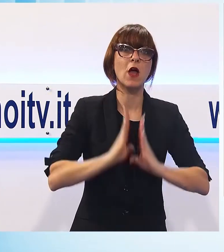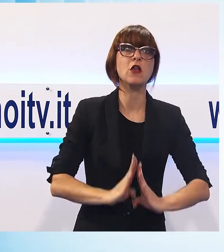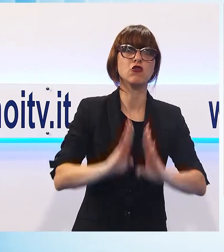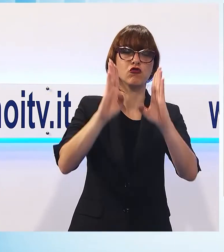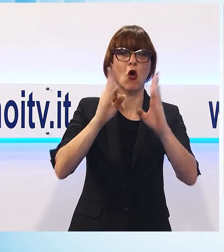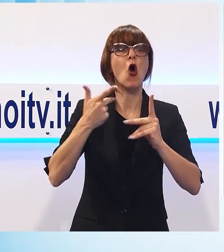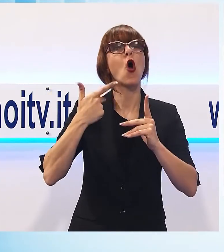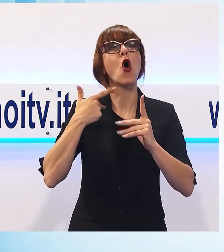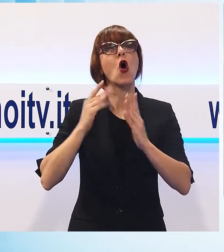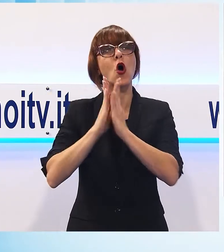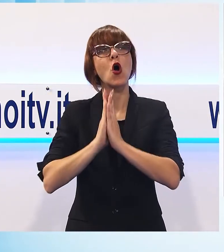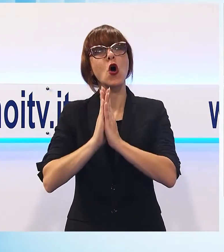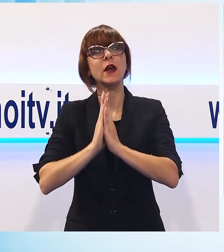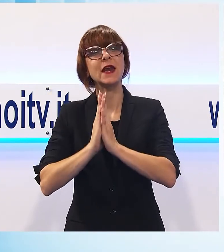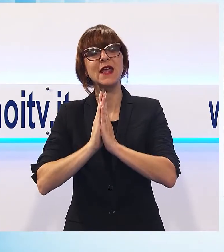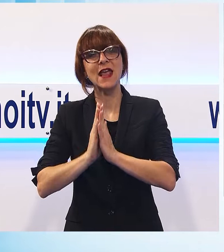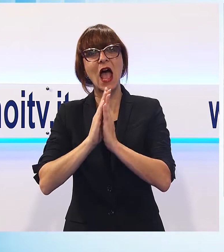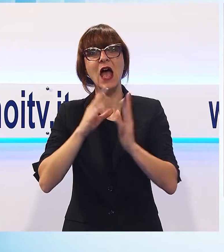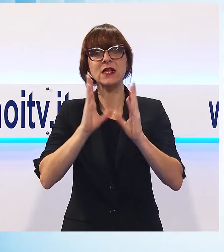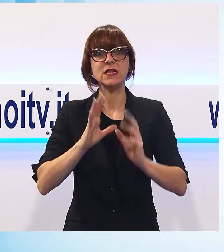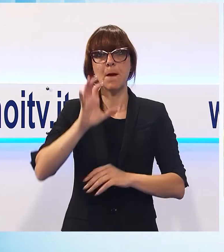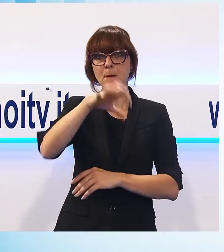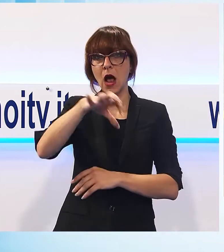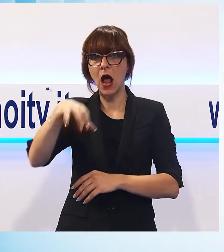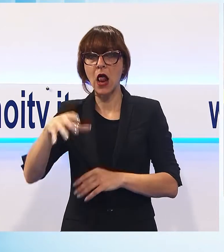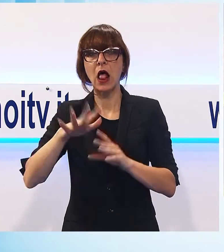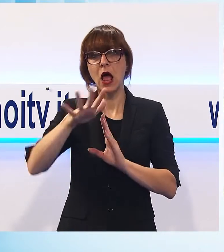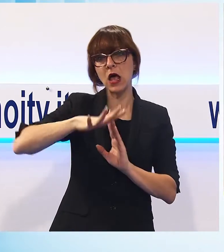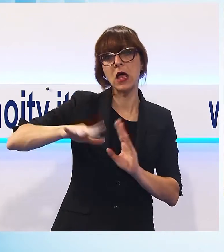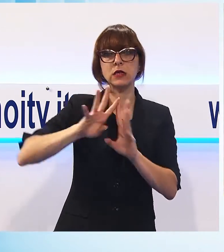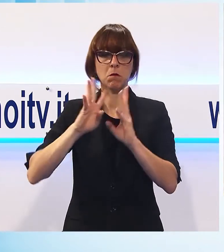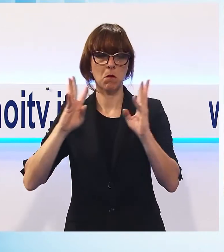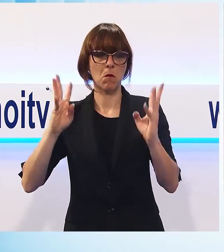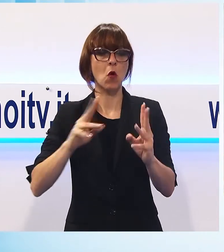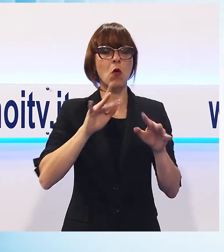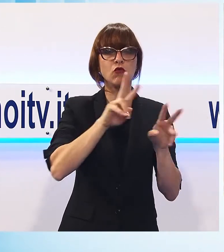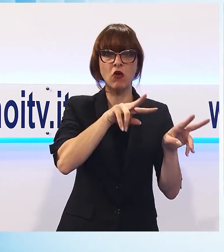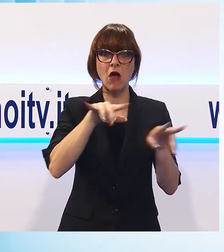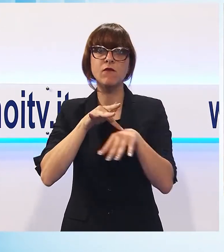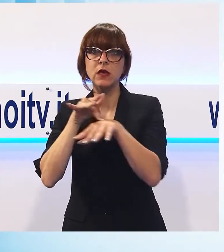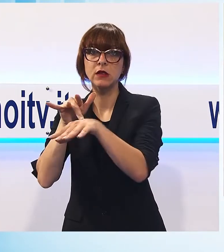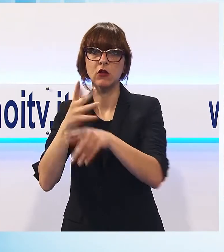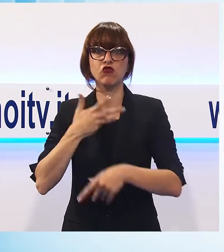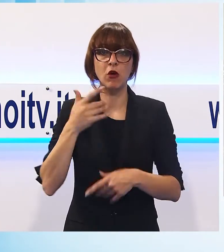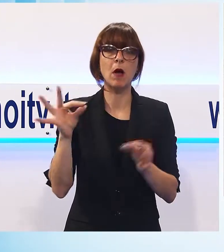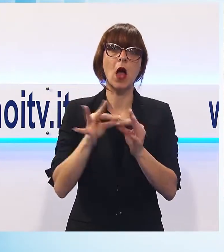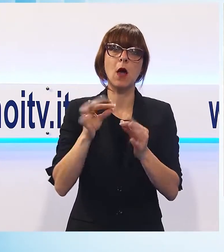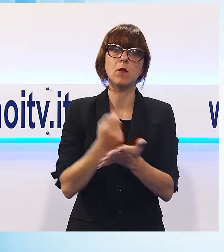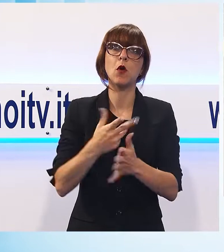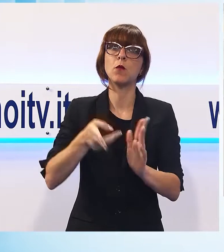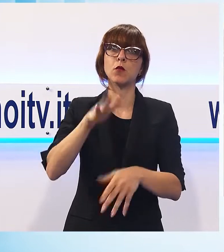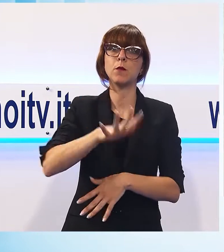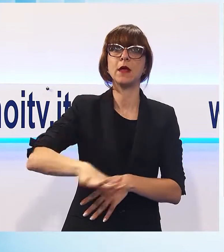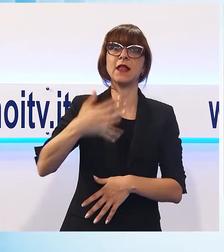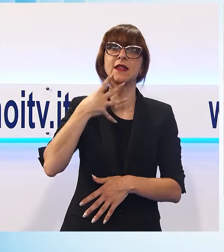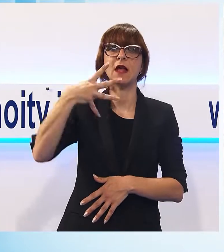chiese, palazzi e baluardi, momenti di intrattenimento e spettacoli con l'evento clou in Piazza San Martino e musica nei